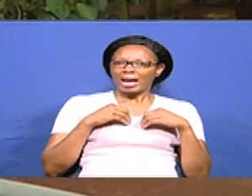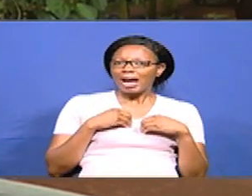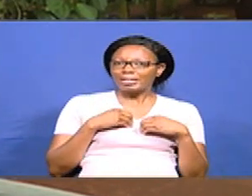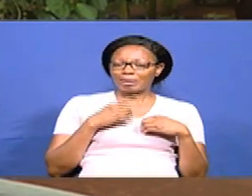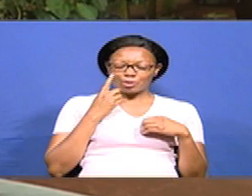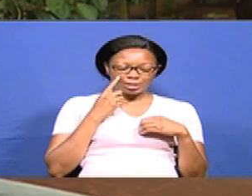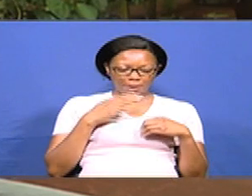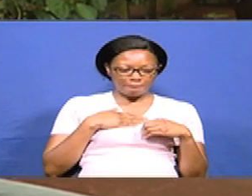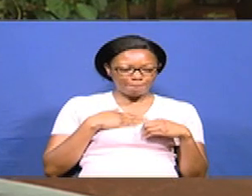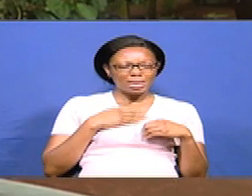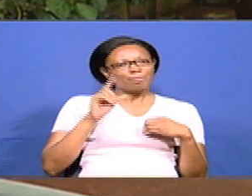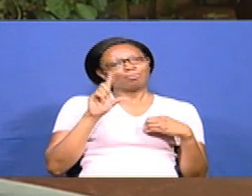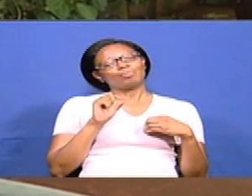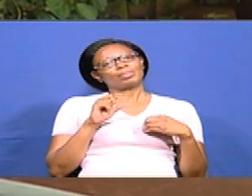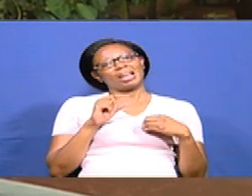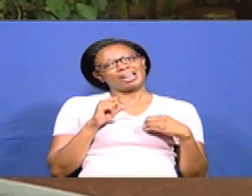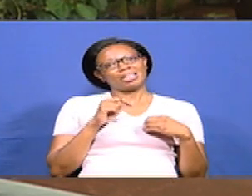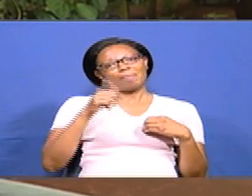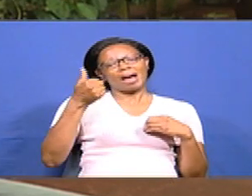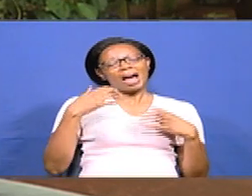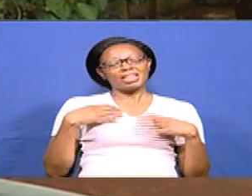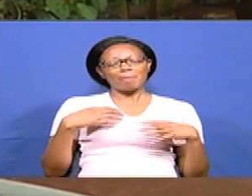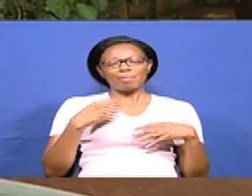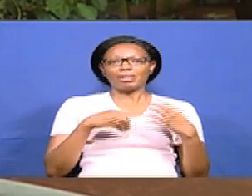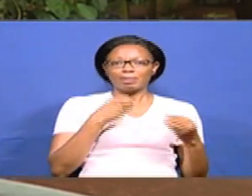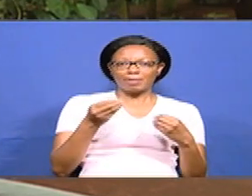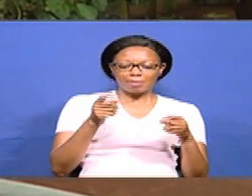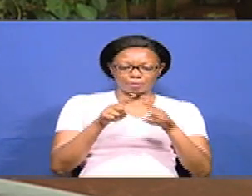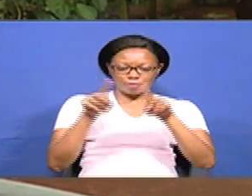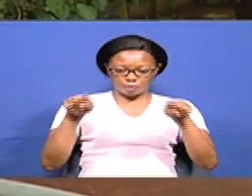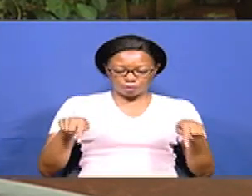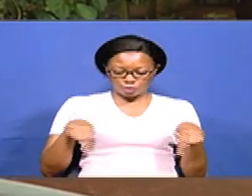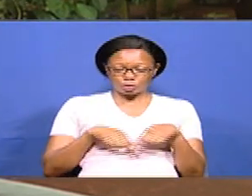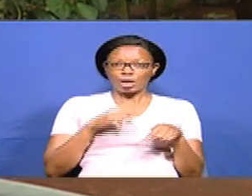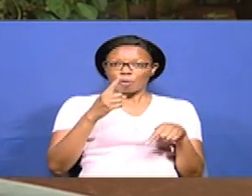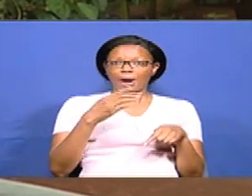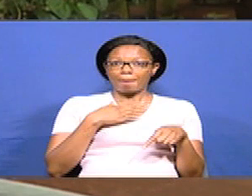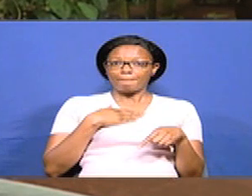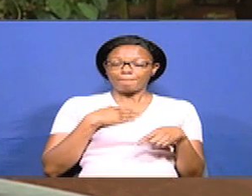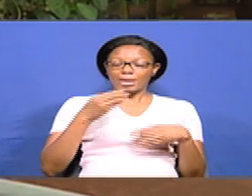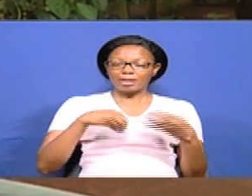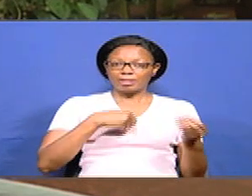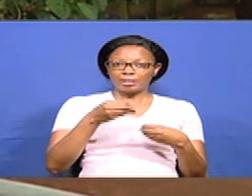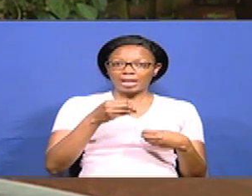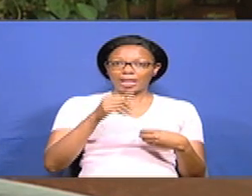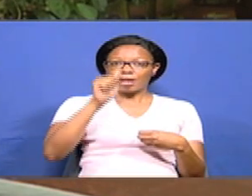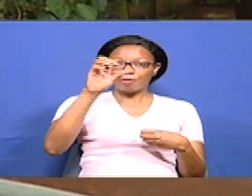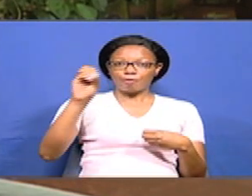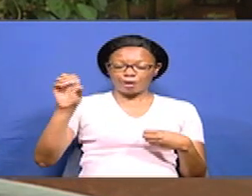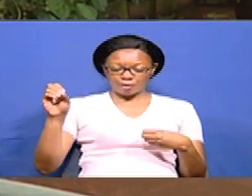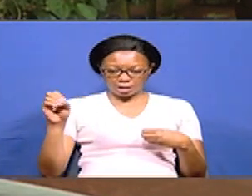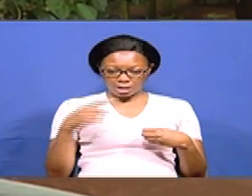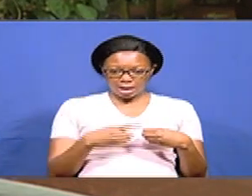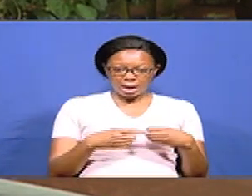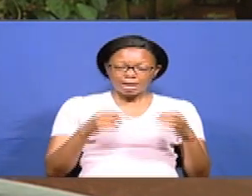fodder. Yiko very, very much cheaper. Very cost effective sababu yyo tray moja mina huza 500 shillings. Na yyo tray moja ina